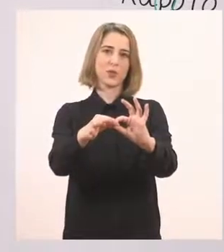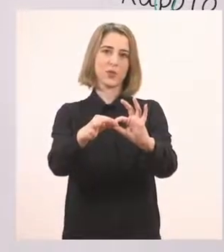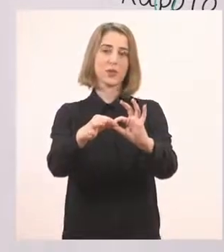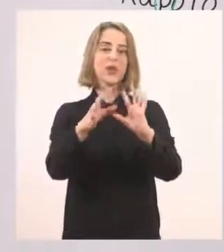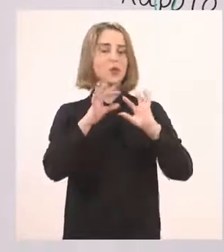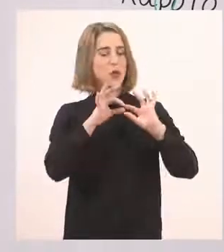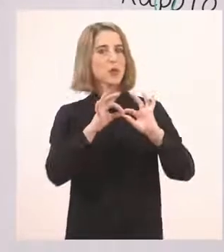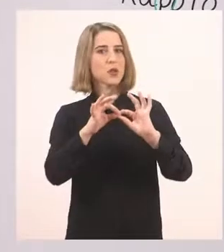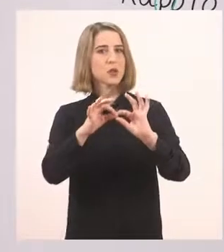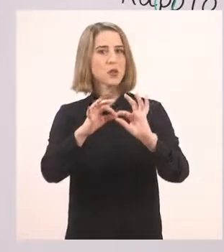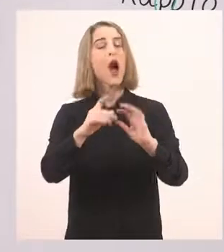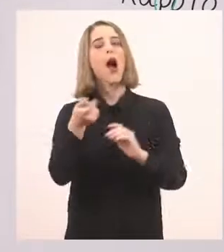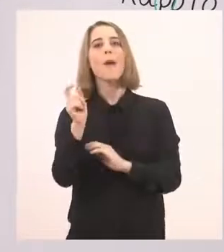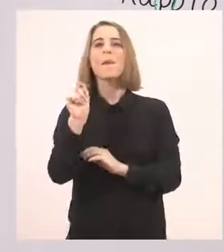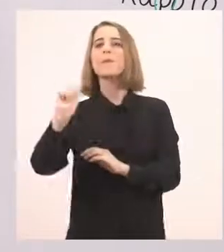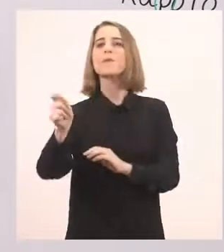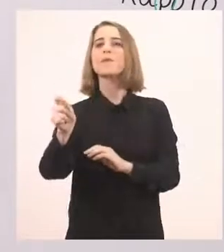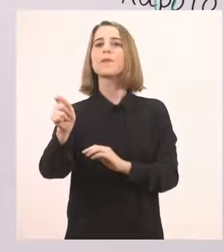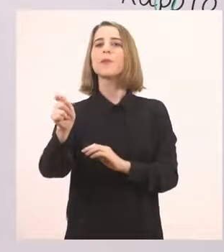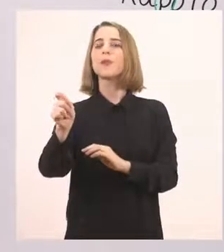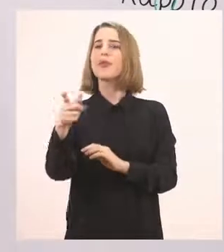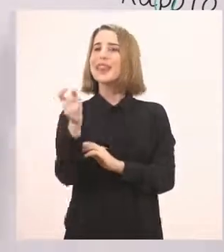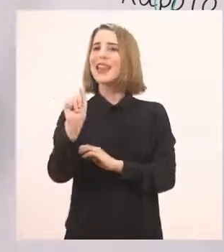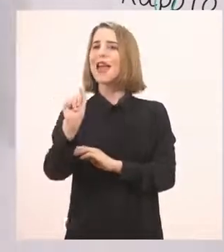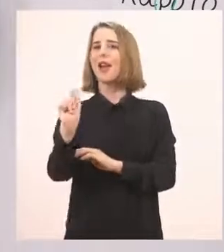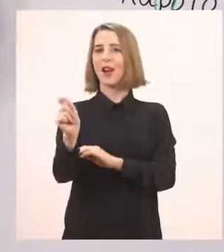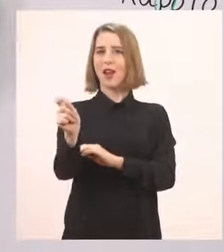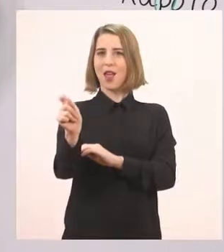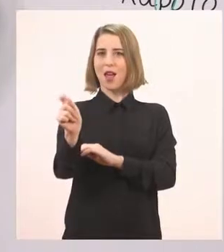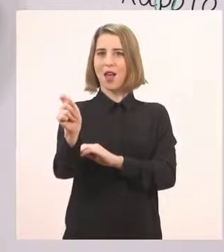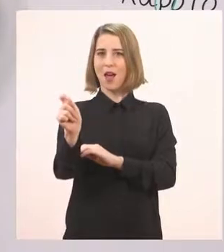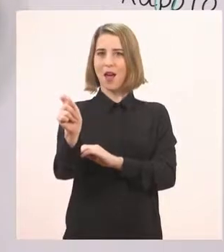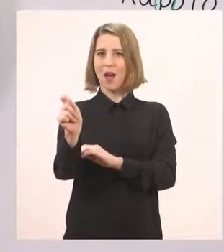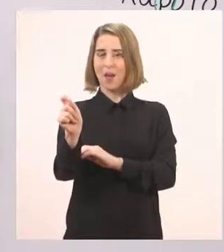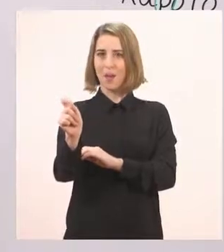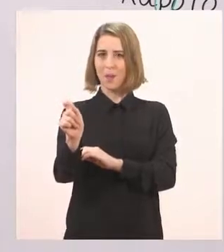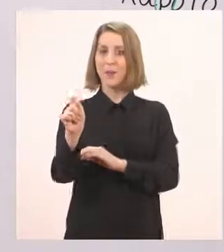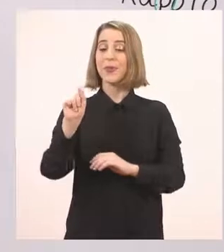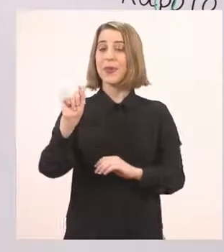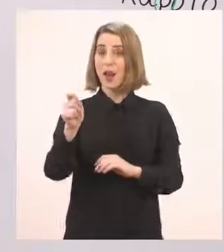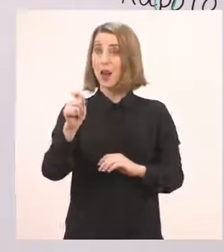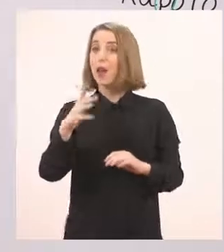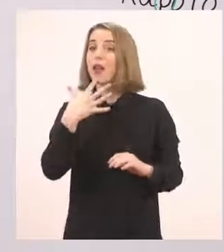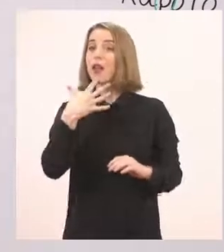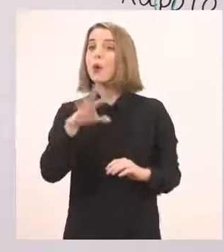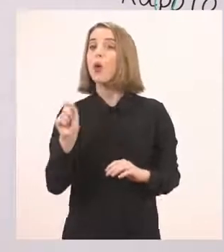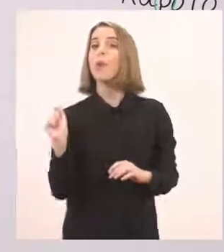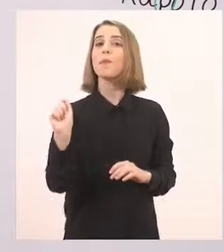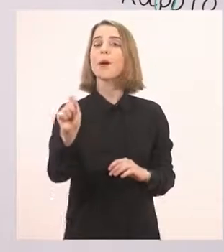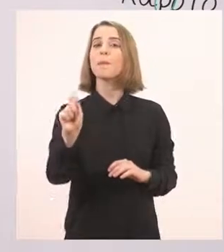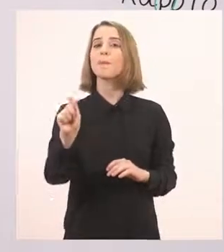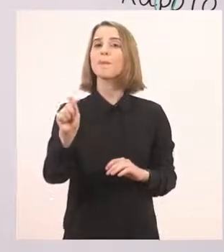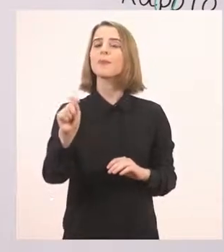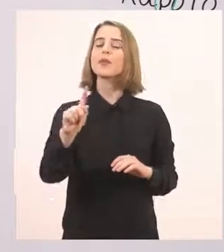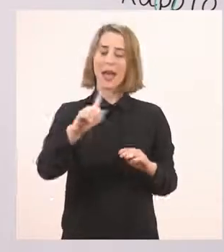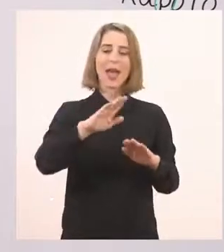Συνεχίζω, συνεχίζω. Κι άλλο σημαδάκι. Η τελεία είναι αυτό το σημαδάκι. Την τελεία τη βάζουμε, είπαμε, ξέρουμε,